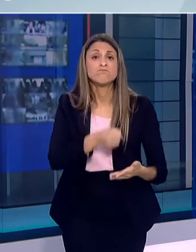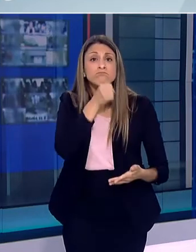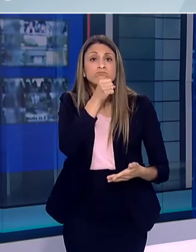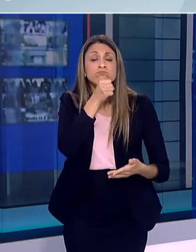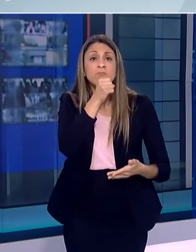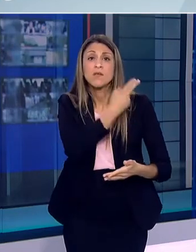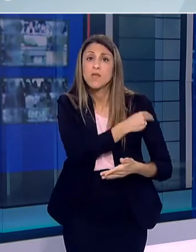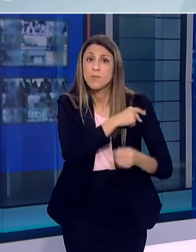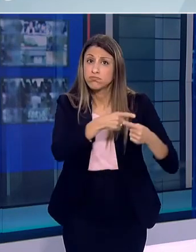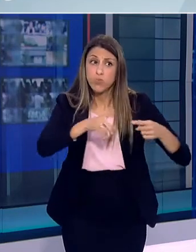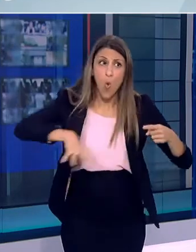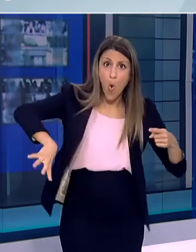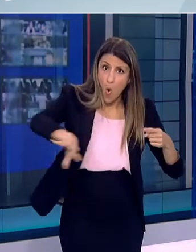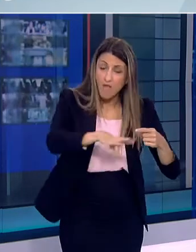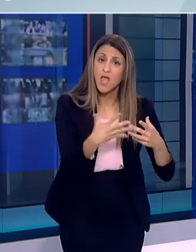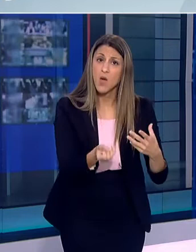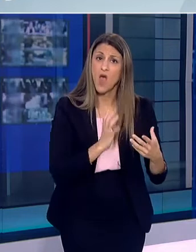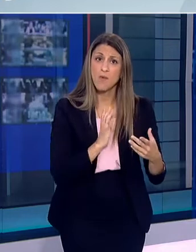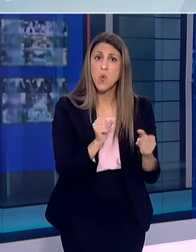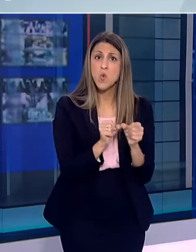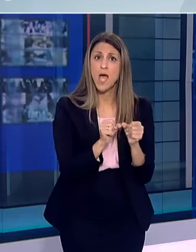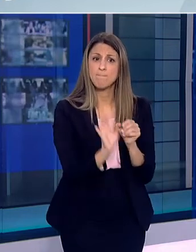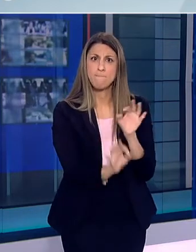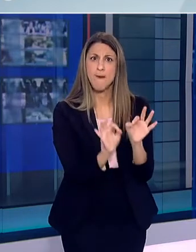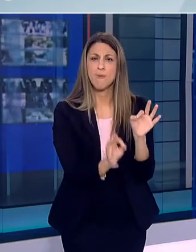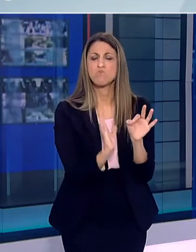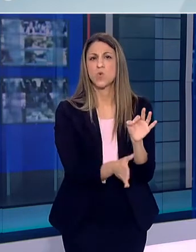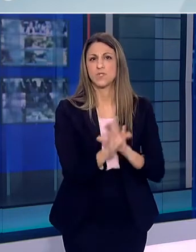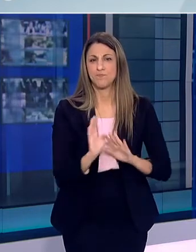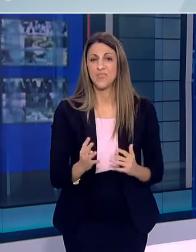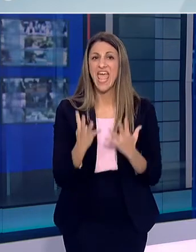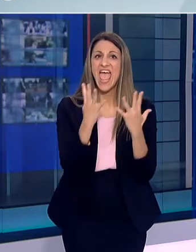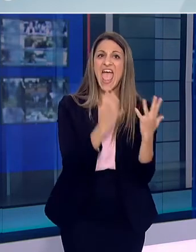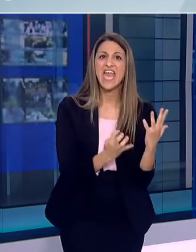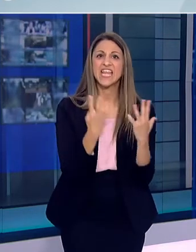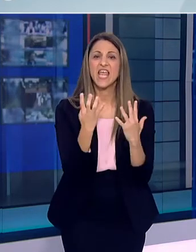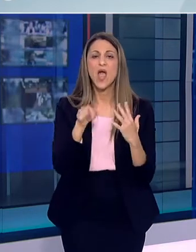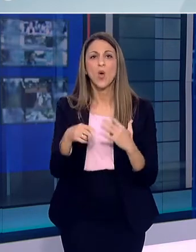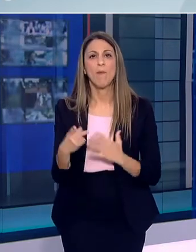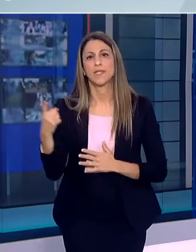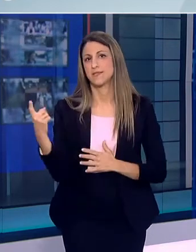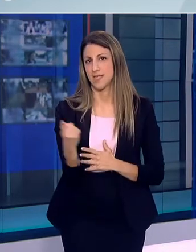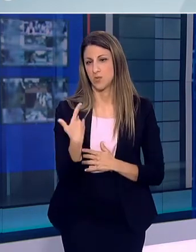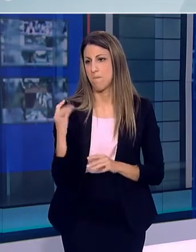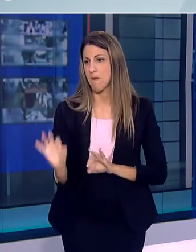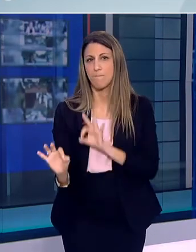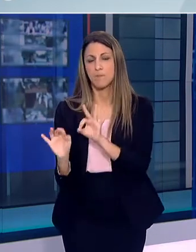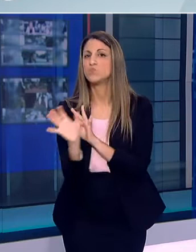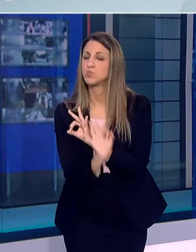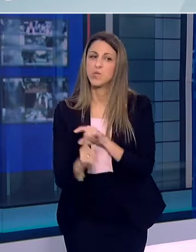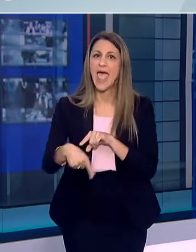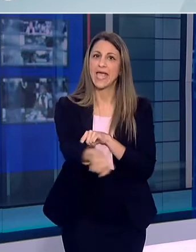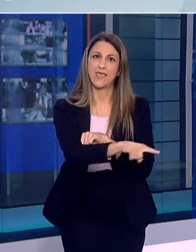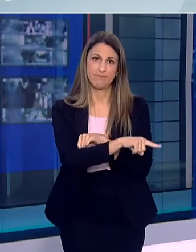και άλλους ευάλωτους πληθυσμούς Το 99,7% των μεταδόσεων της νόσου φαίνεται να συμβαίνει εκεί